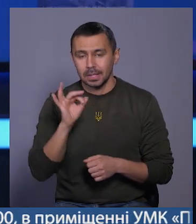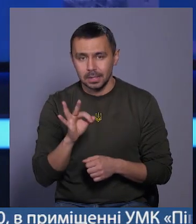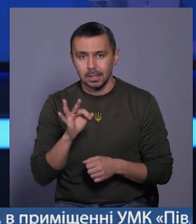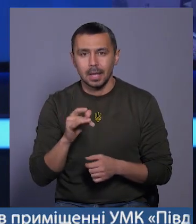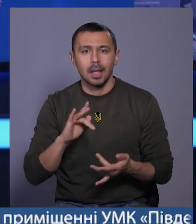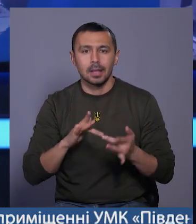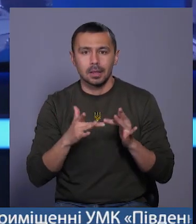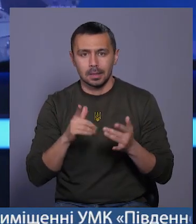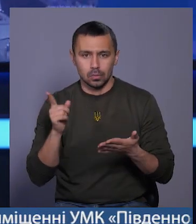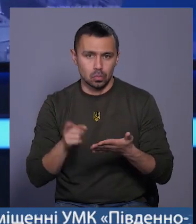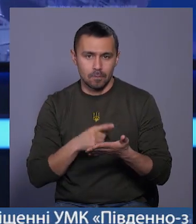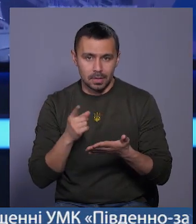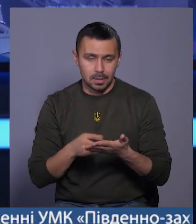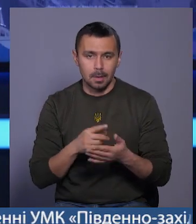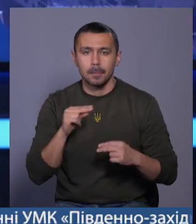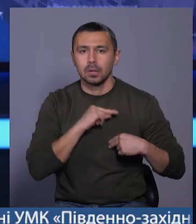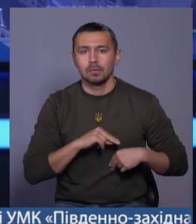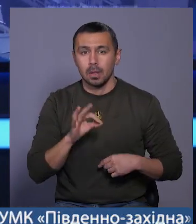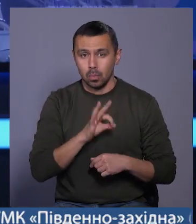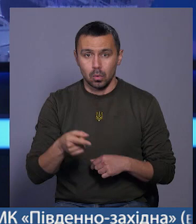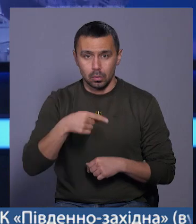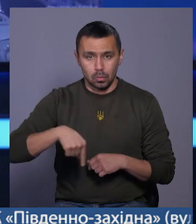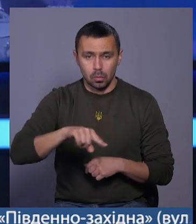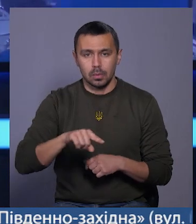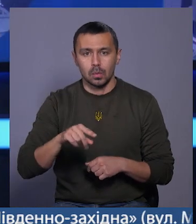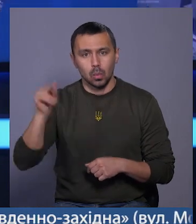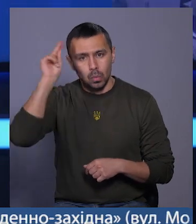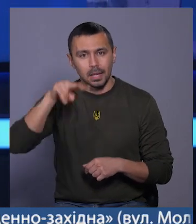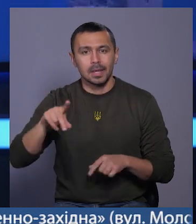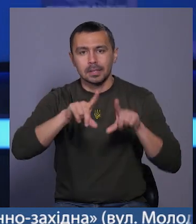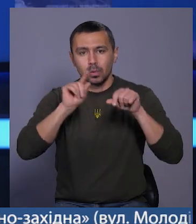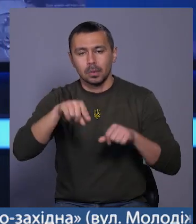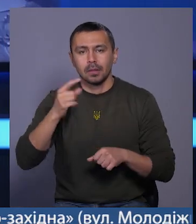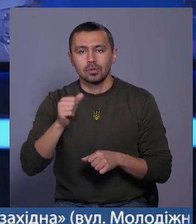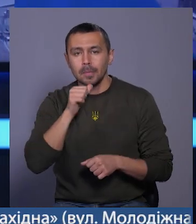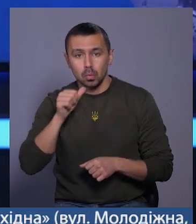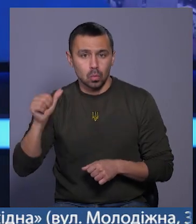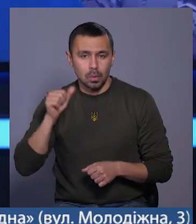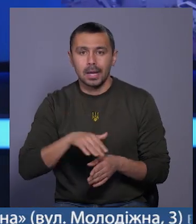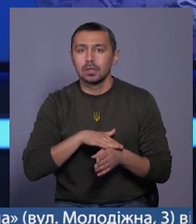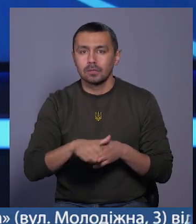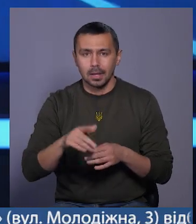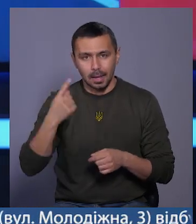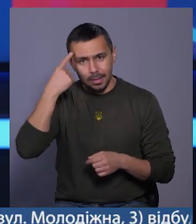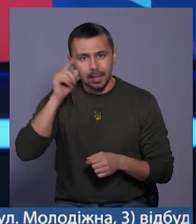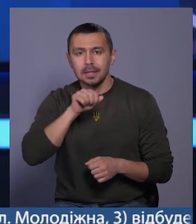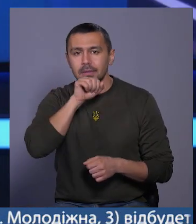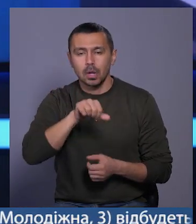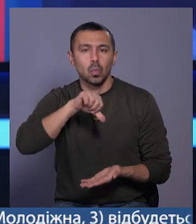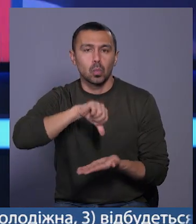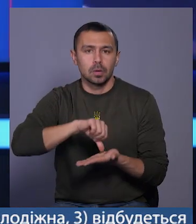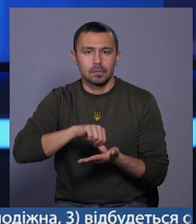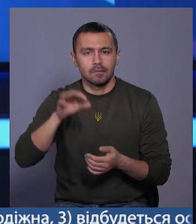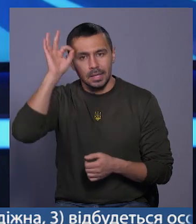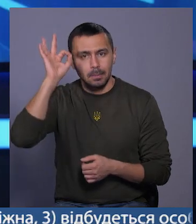інтерактивний довідник. Працювали над ним учні ліцею номер 9 ще з минулого року. Реалізували ідею завдяки участі